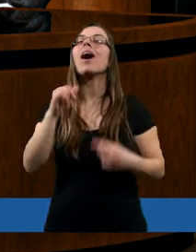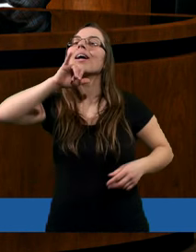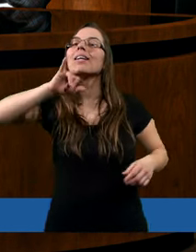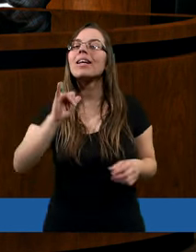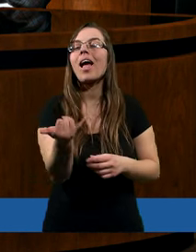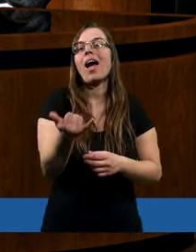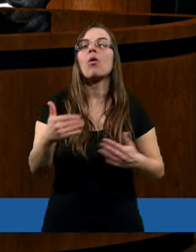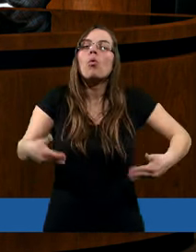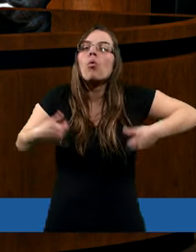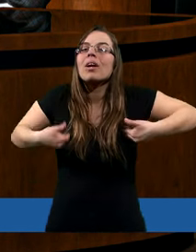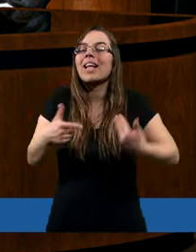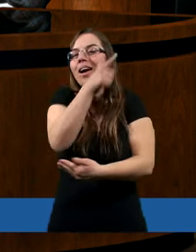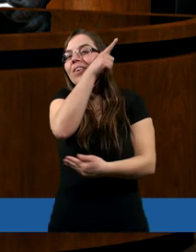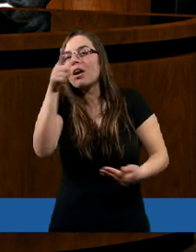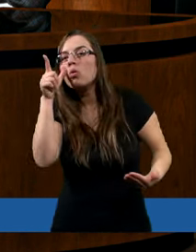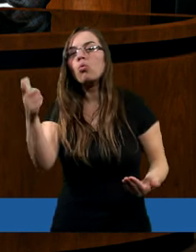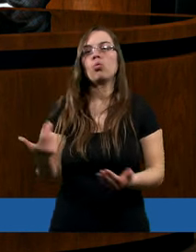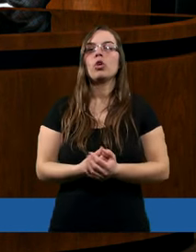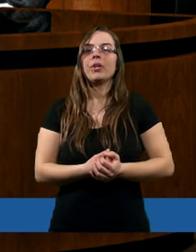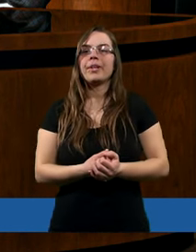jak uzdrawia ludzi,